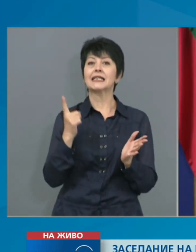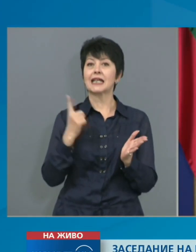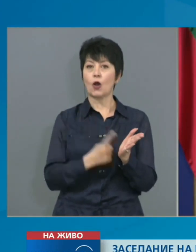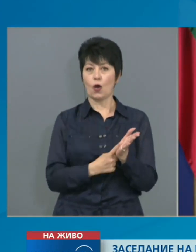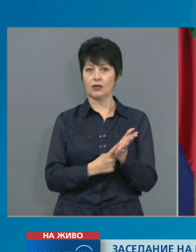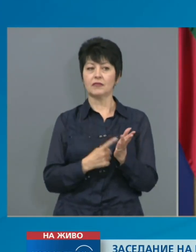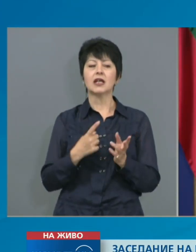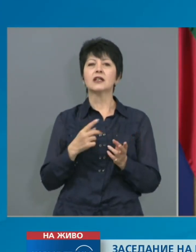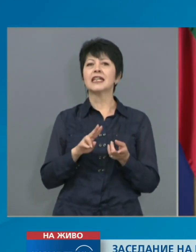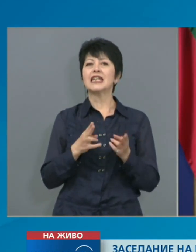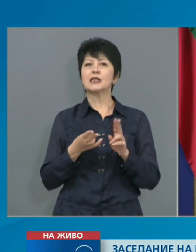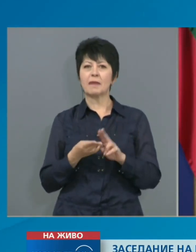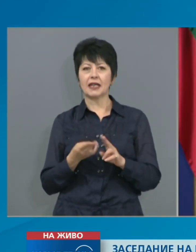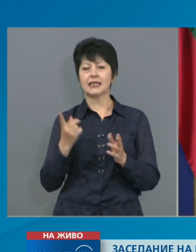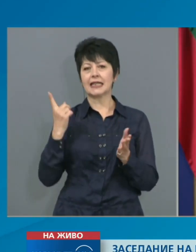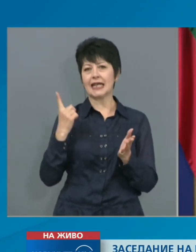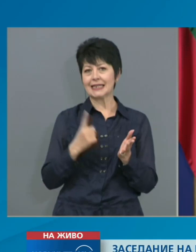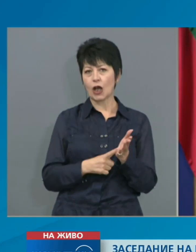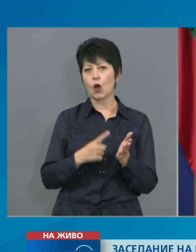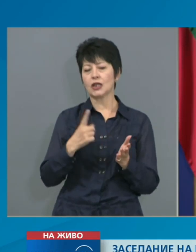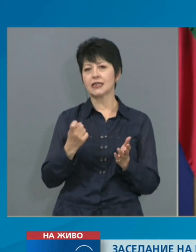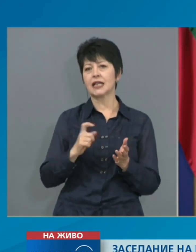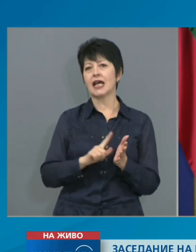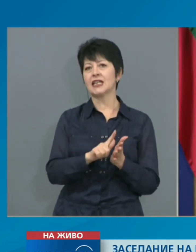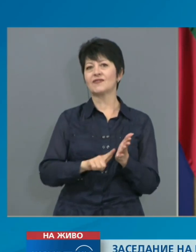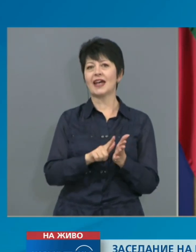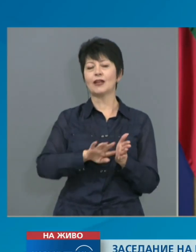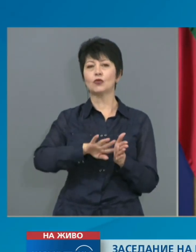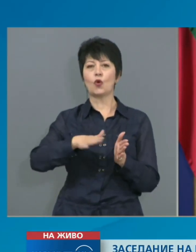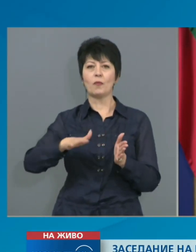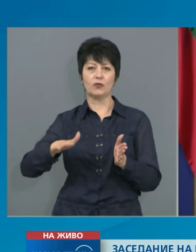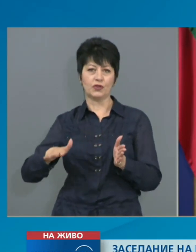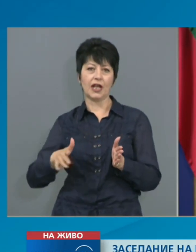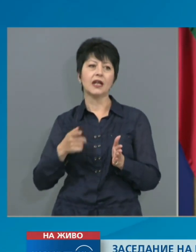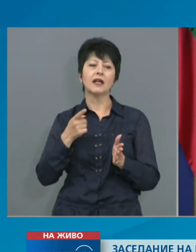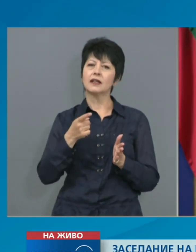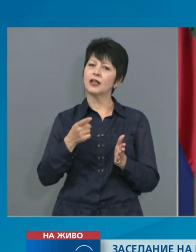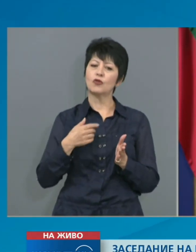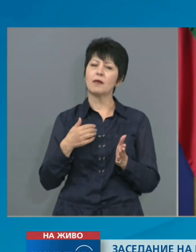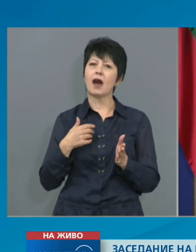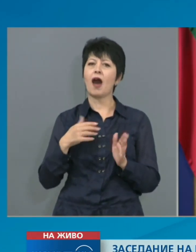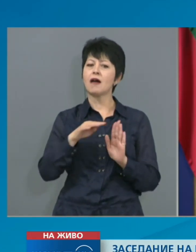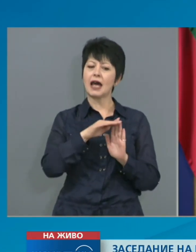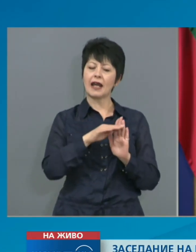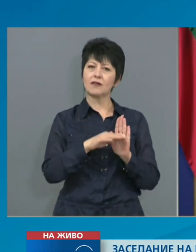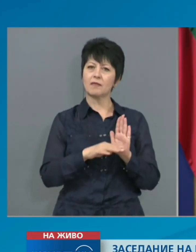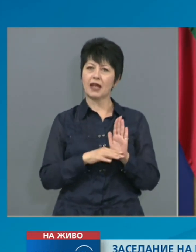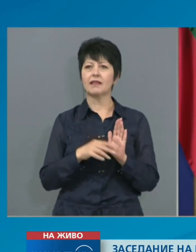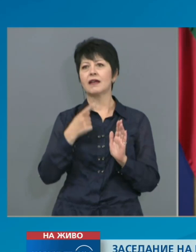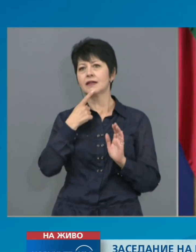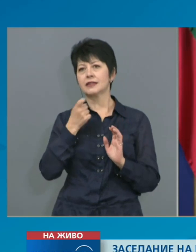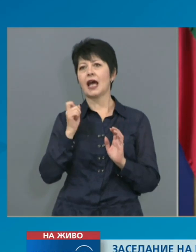и закона за извареното положение, така известен, с който се регламентира действието на голяма част от нормите в него